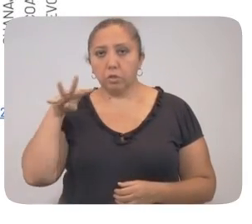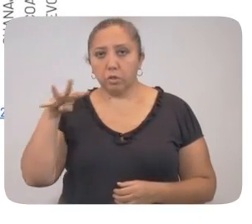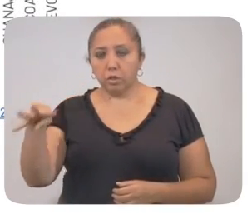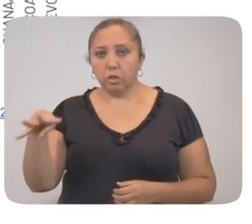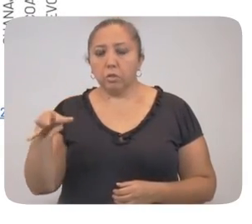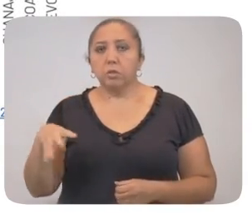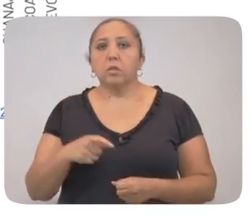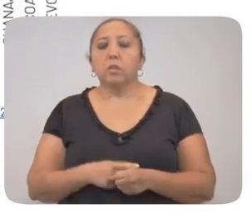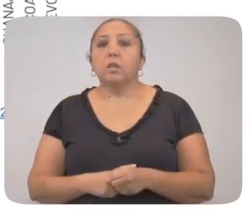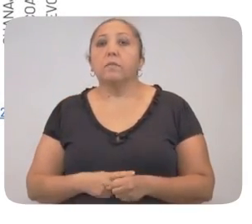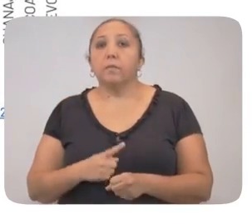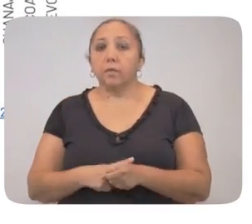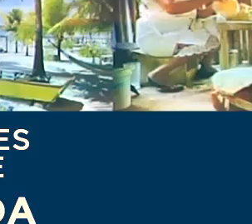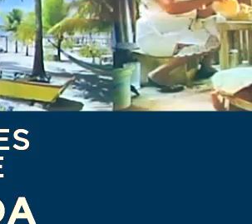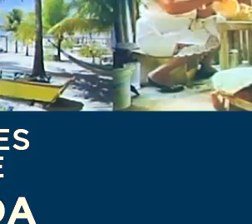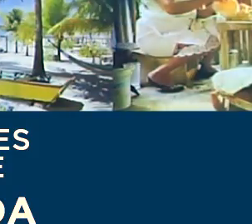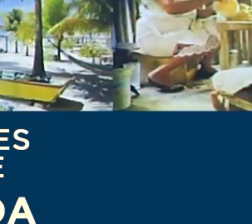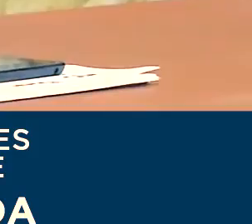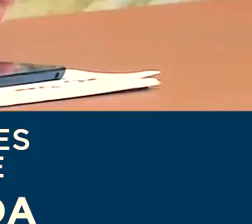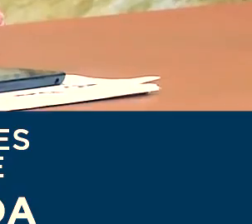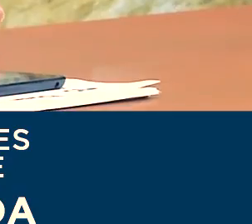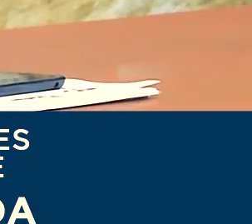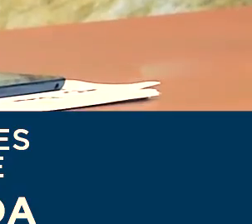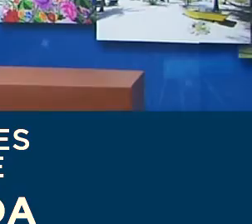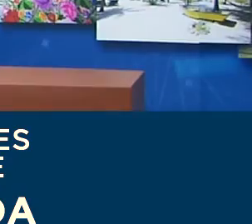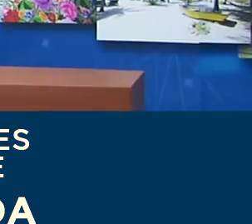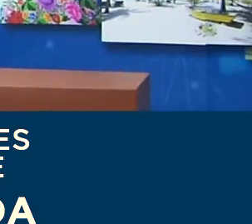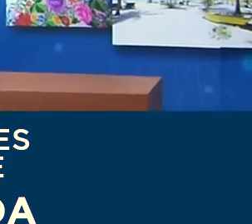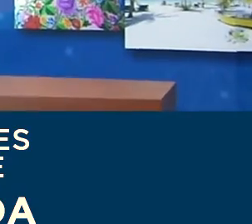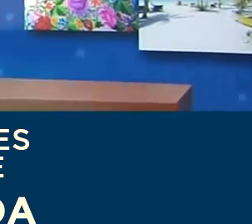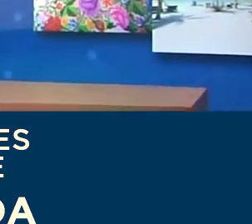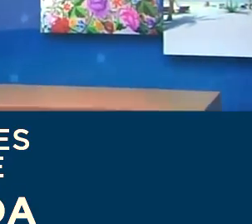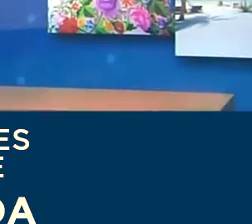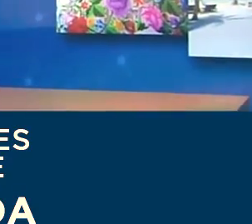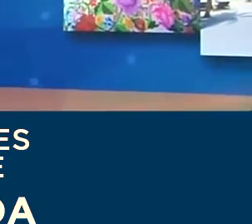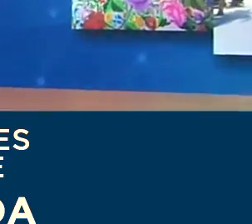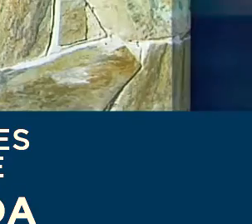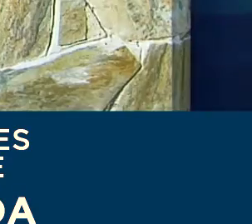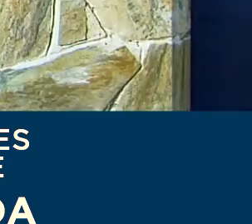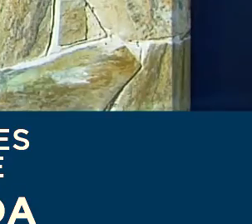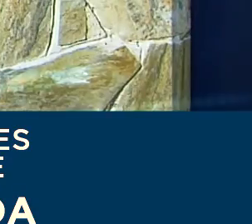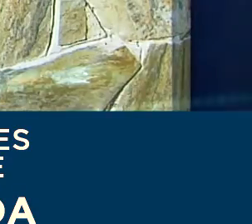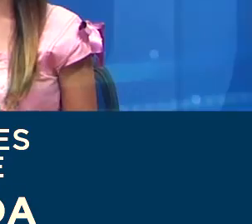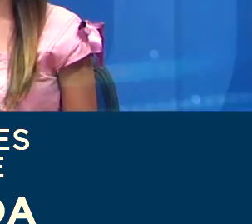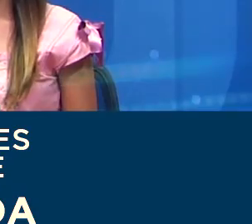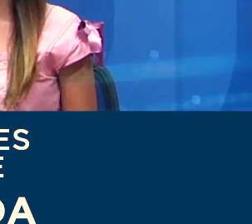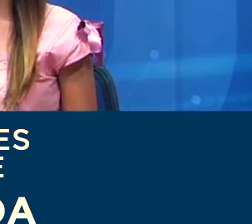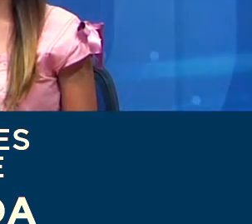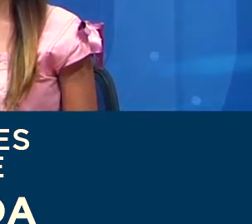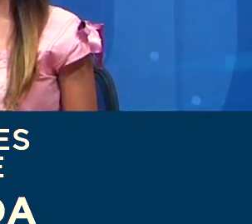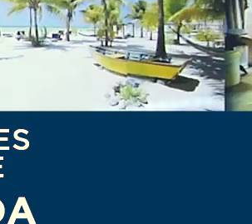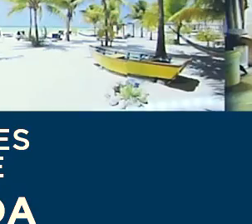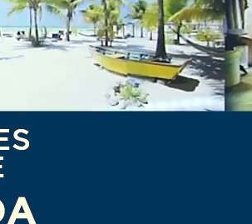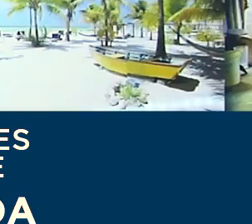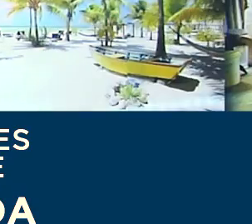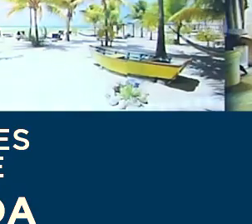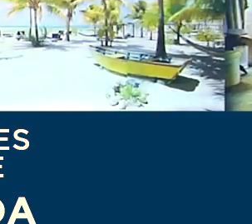kunziclepexila, tilechikuliljela. Tele Yucatán te informa, de lunes a viernes, 3 de la tarde, con Libden Ojeda.